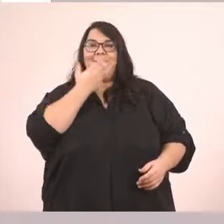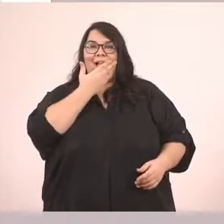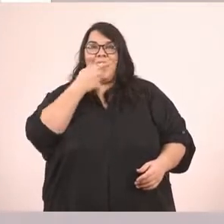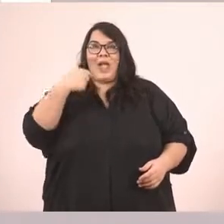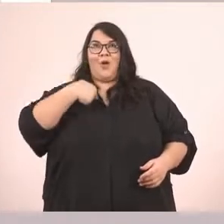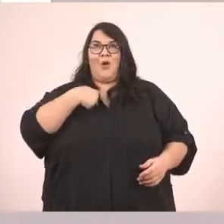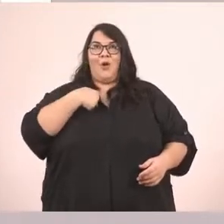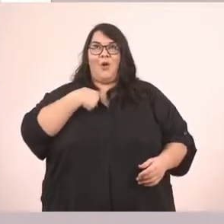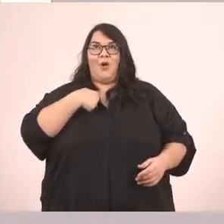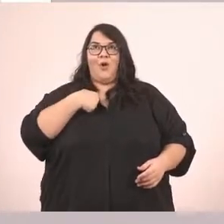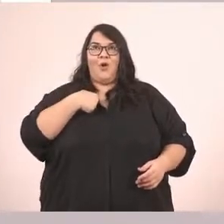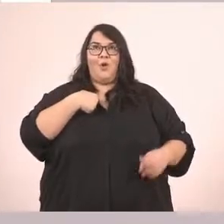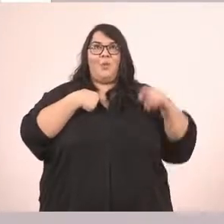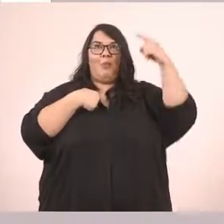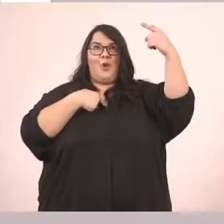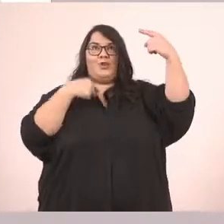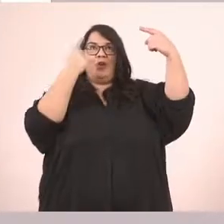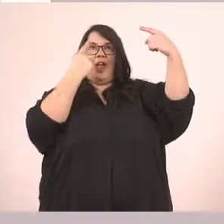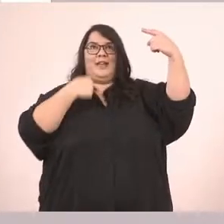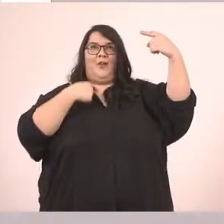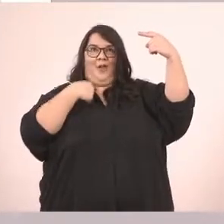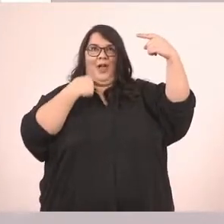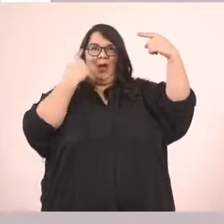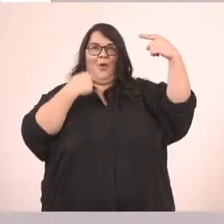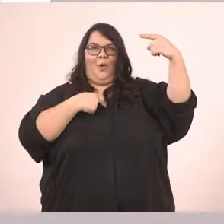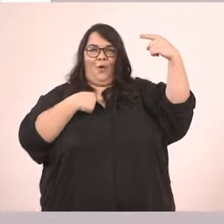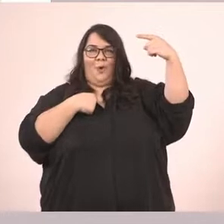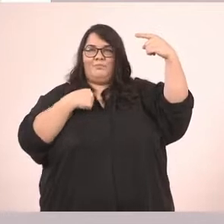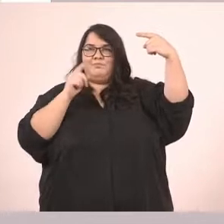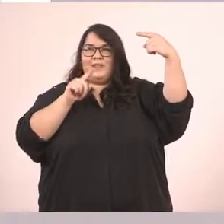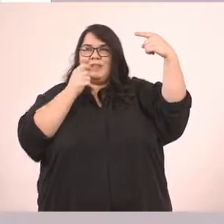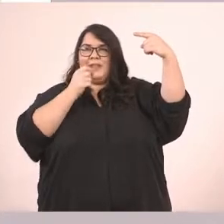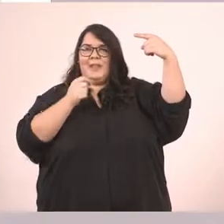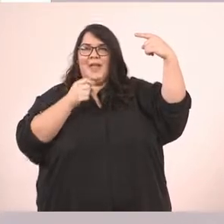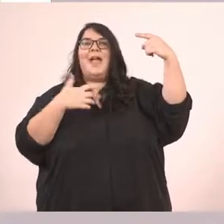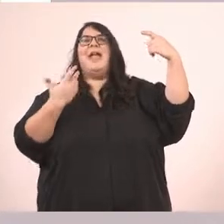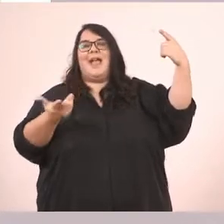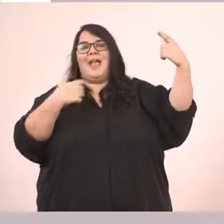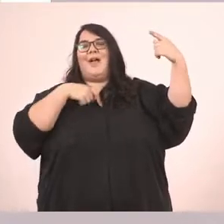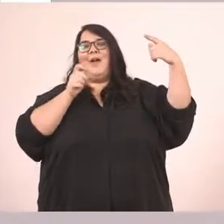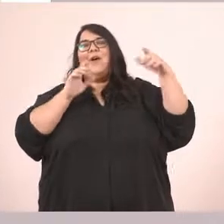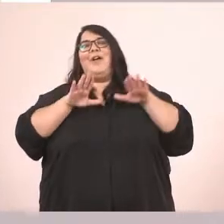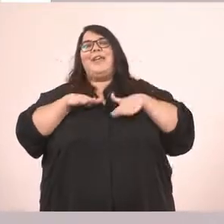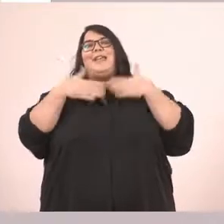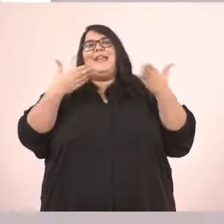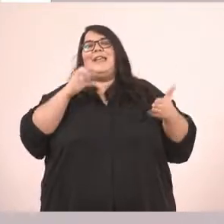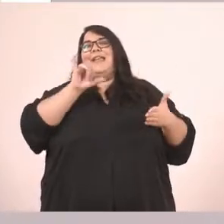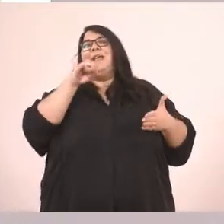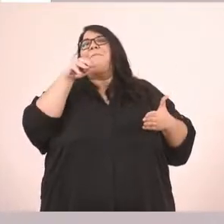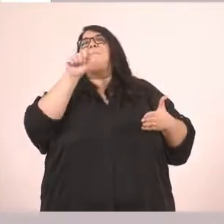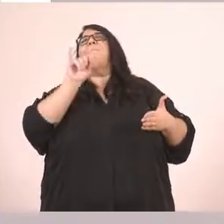Εγώ. Πρώτο πρόσωπο ενικού αριθμού. Τι θα πούμε παιδάκια. Εγώ είμαι